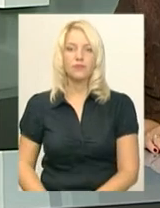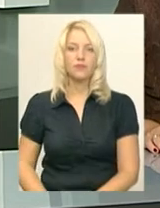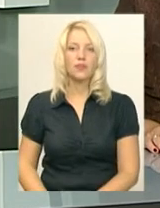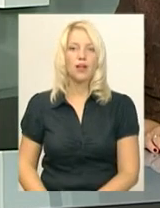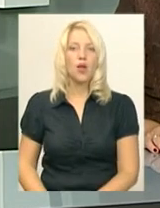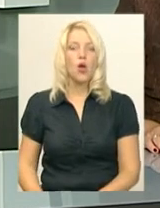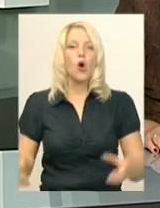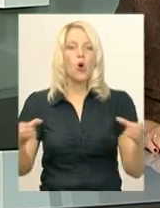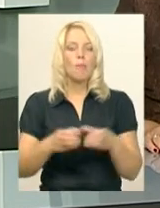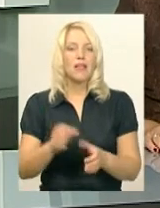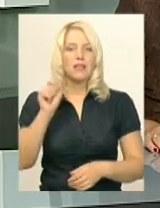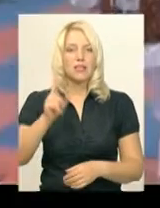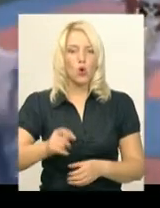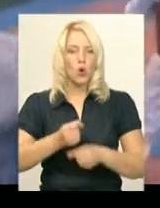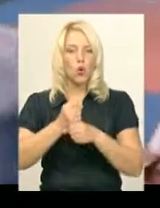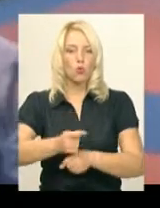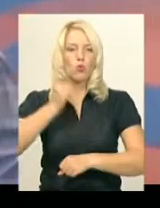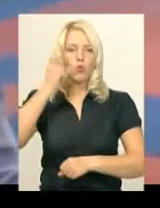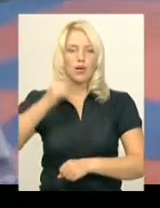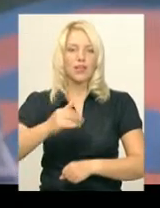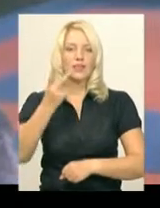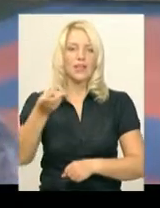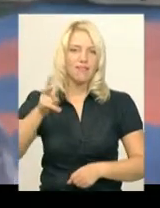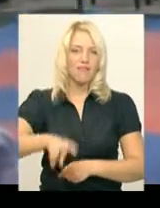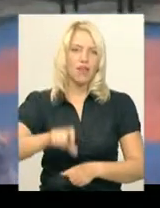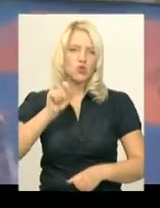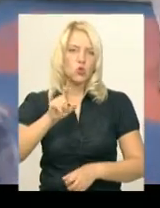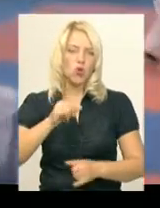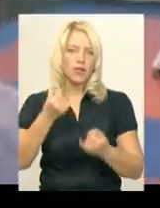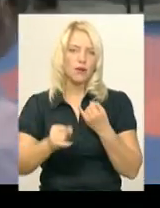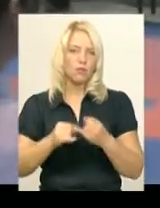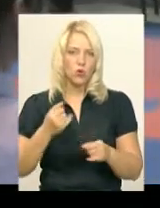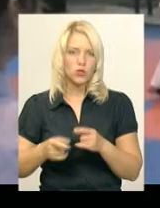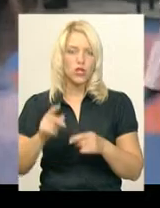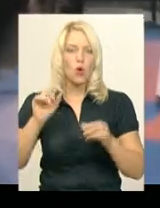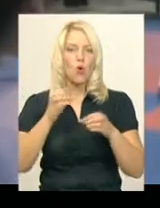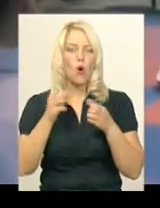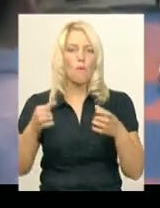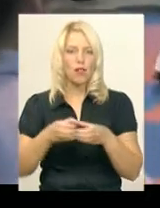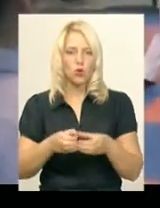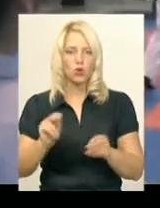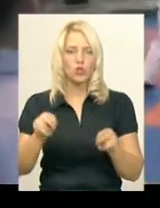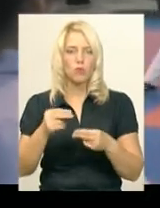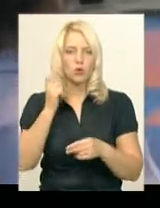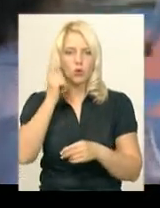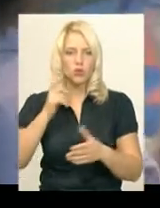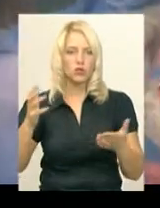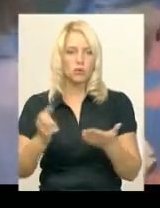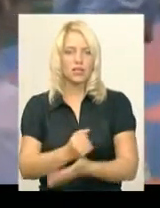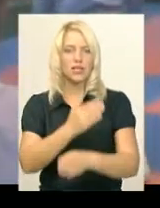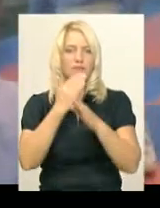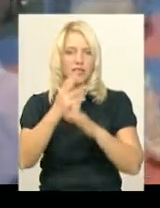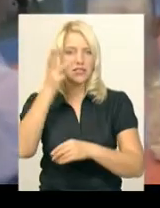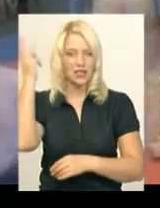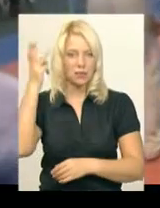Командне золото Кубку України та два золота і бронзу командного чемпіонату України з дублит хекондисти